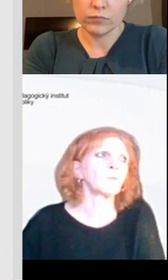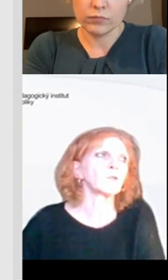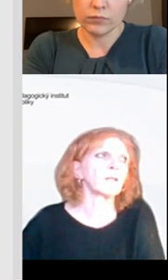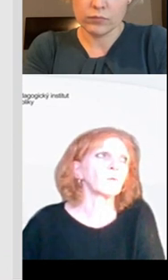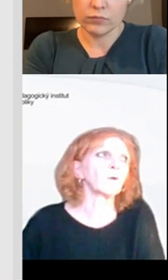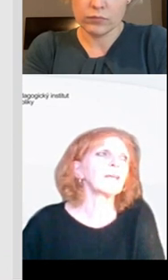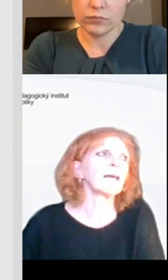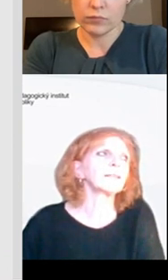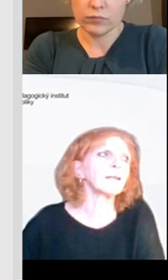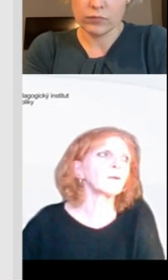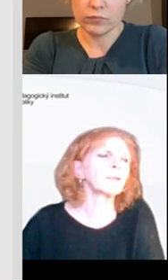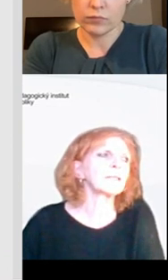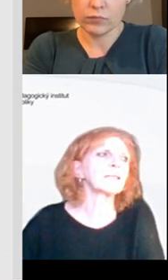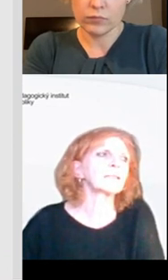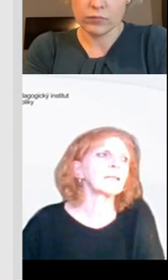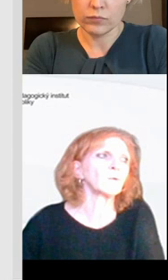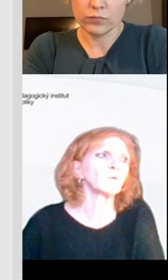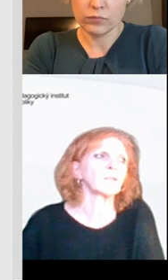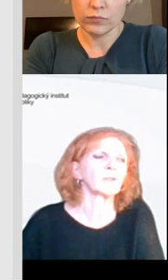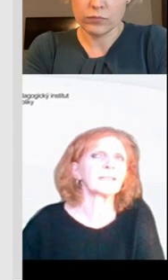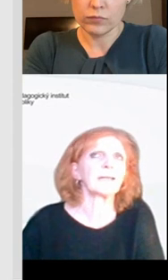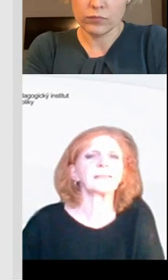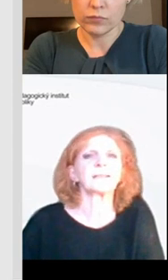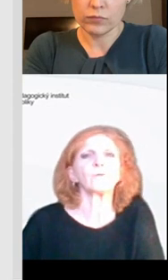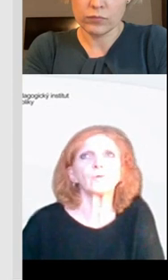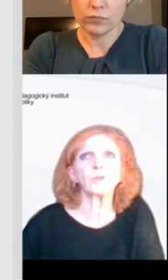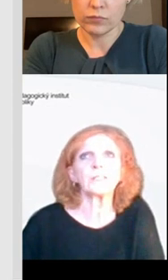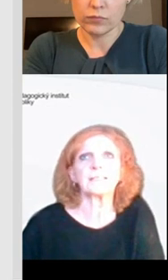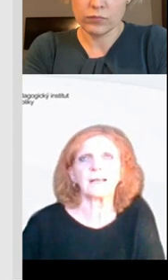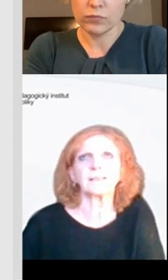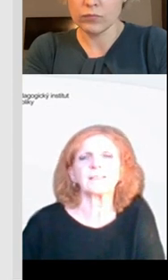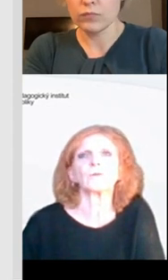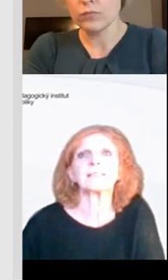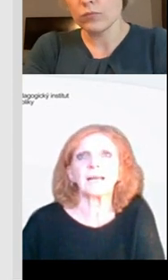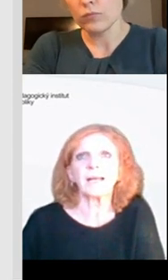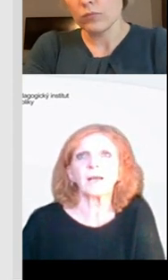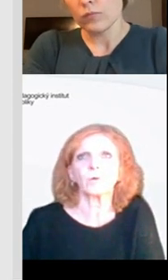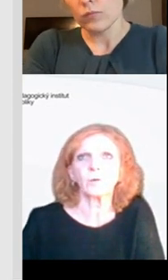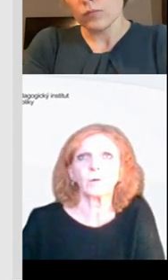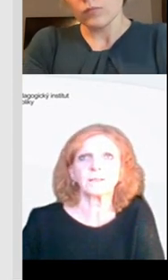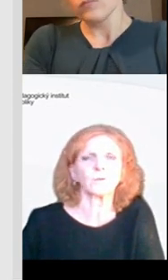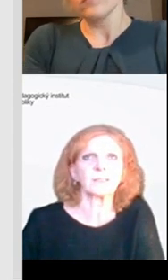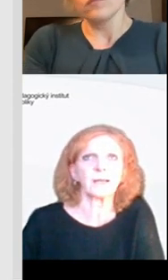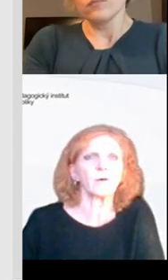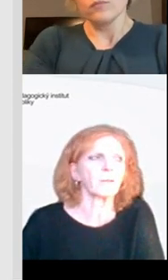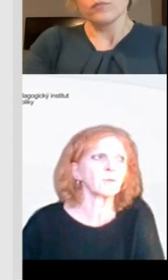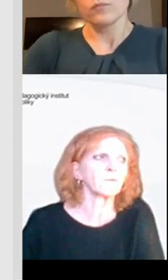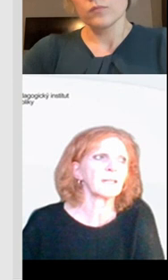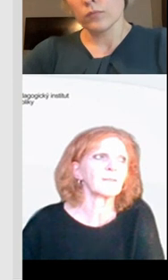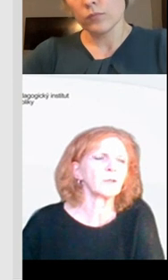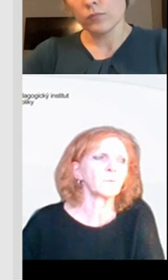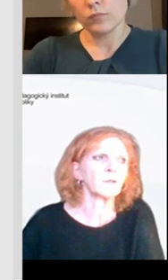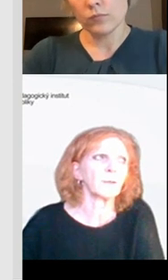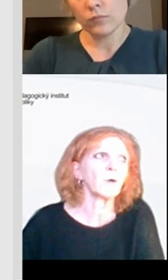minimální doporučené úrovně, a tyhle kompetence, které jsou tu zaškrtané, tak ty už určitě znáte z toho starého kurikula, z toho starého